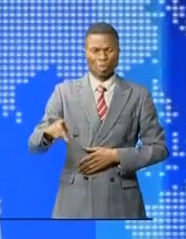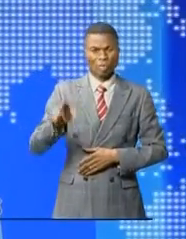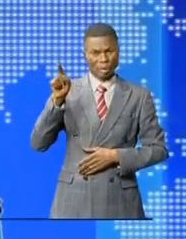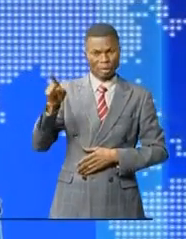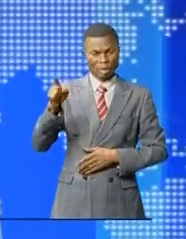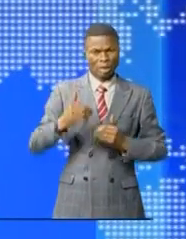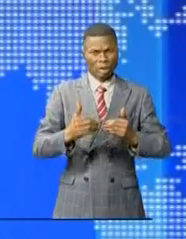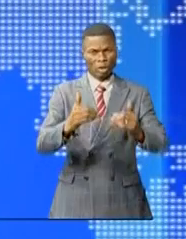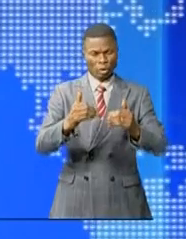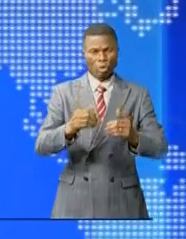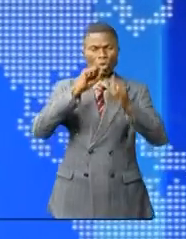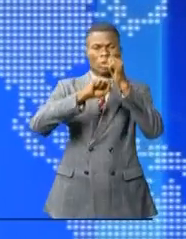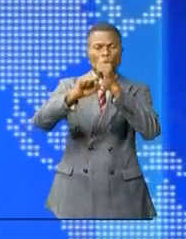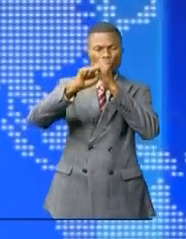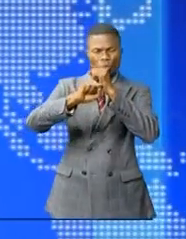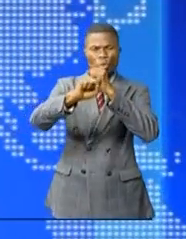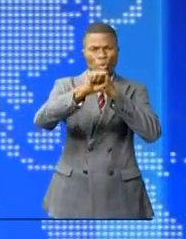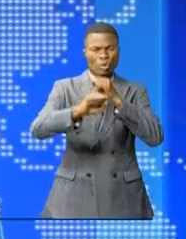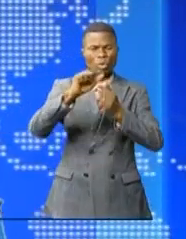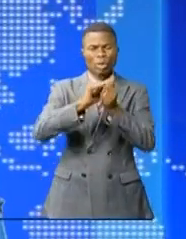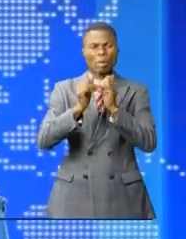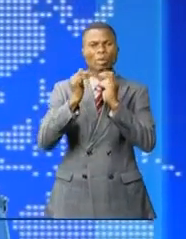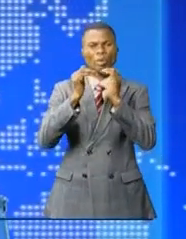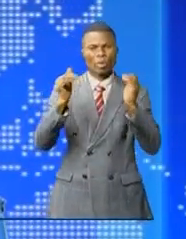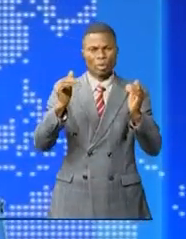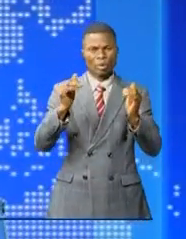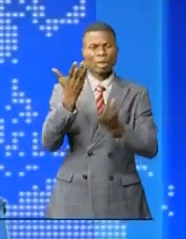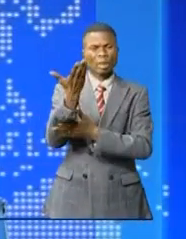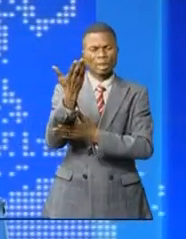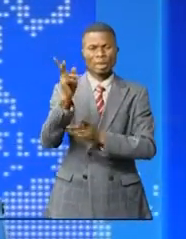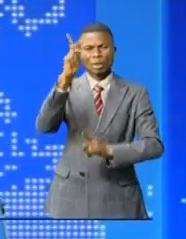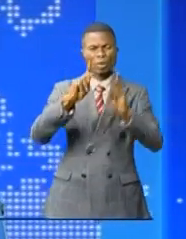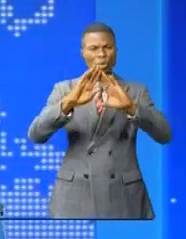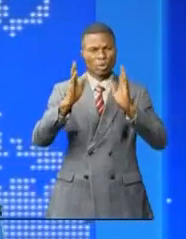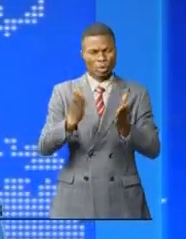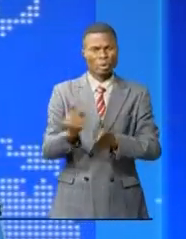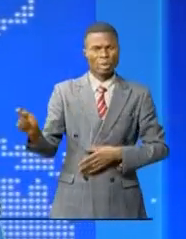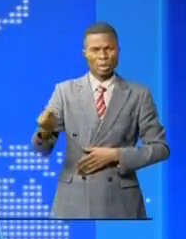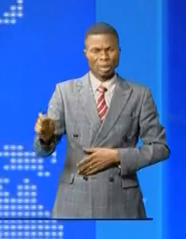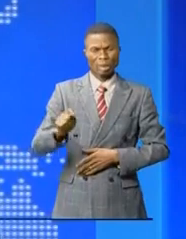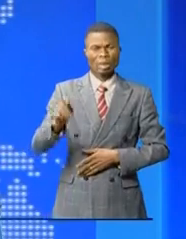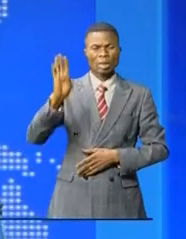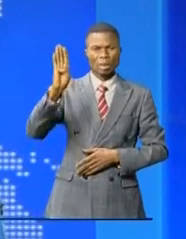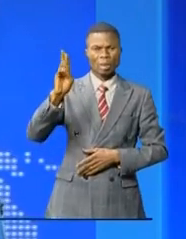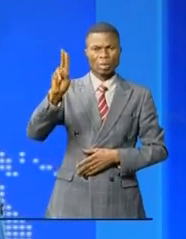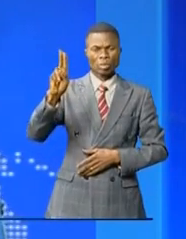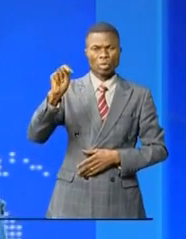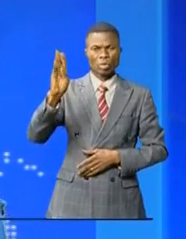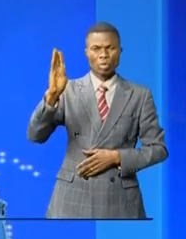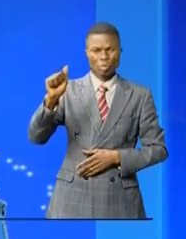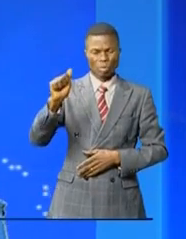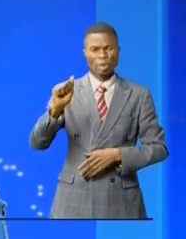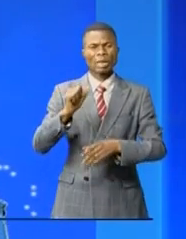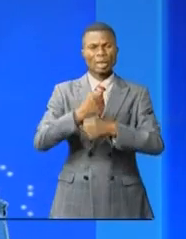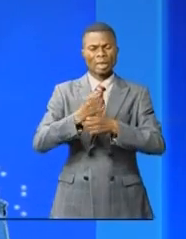poursuit avec sa campagne de sensibilisation sur la paix. Il invite la population du territoire de Bumba à cultiver la paix